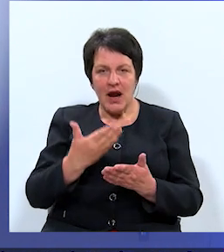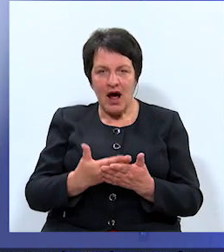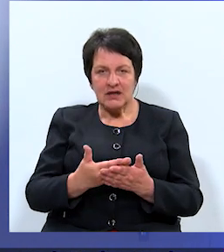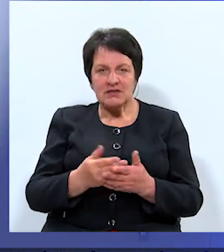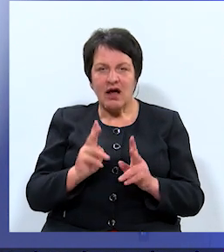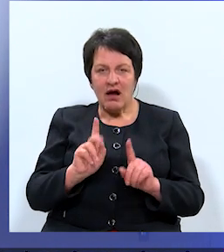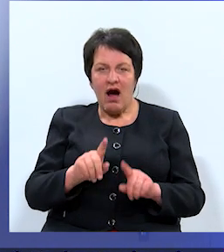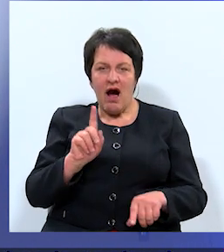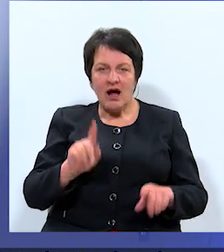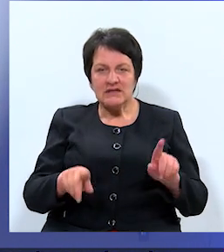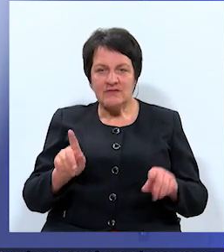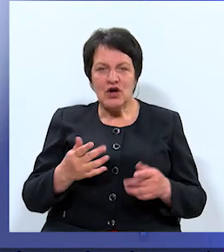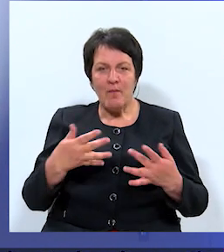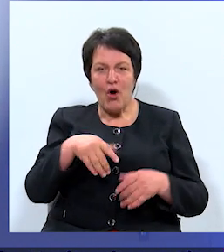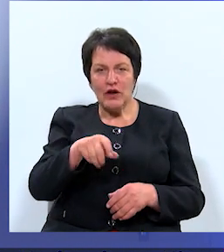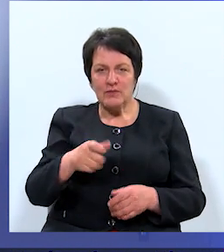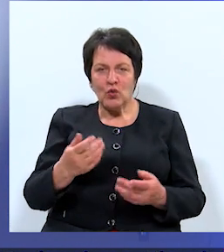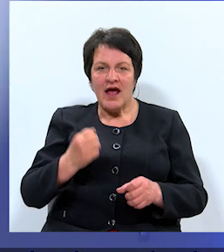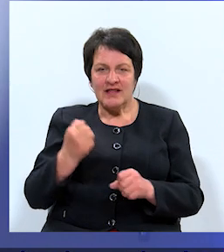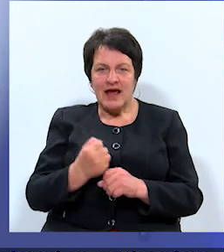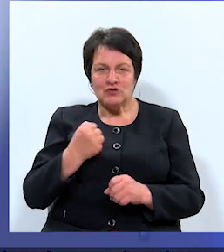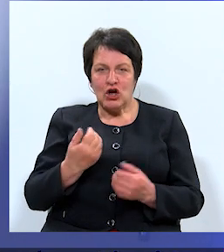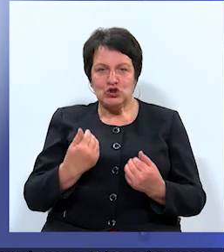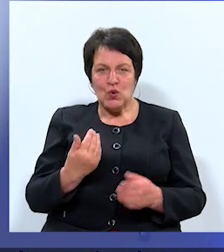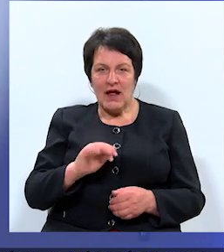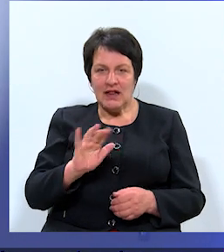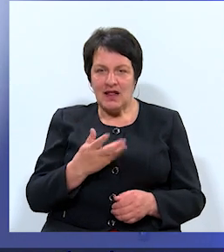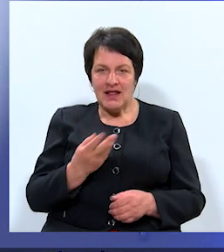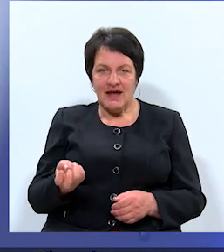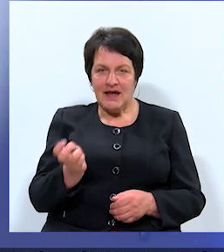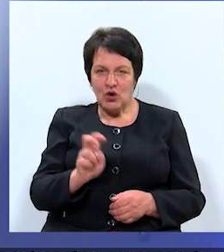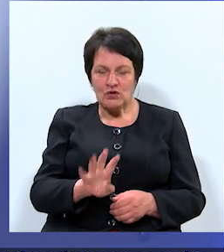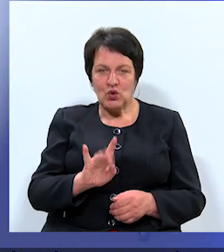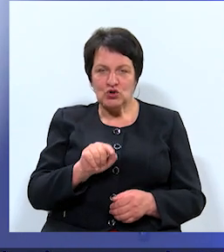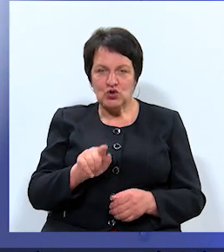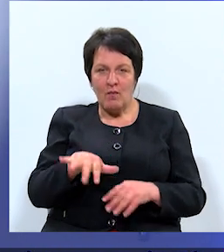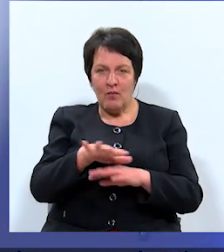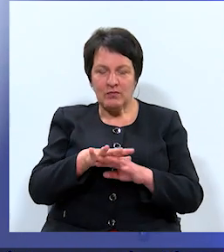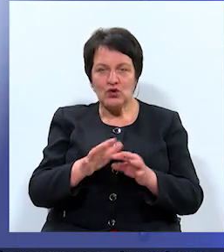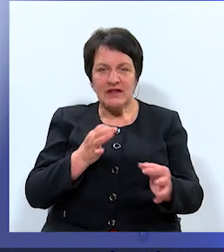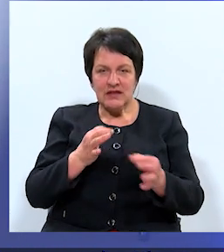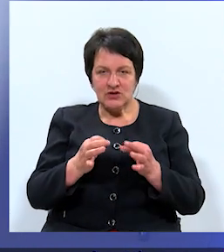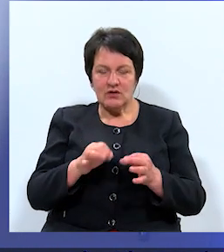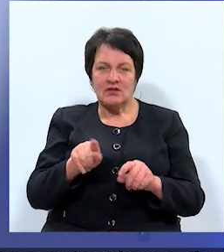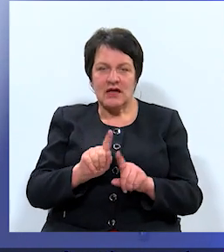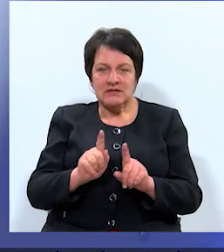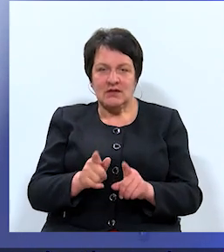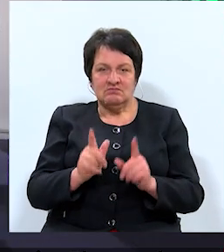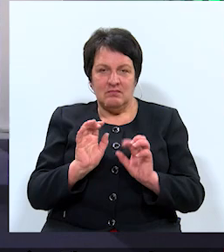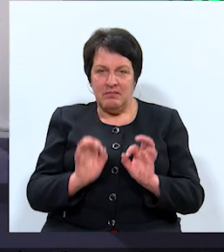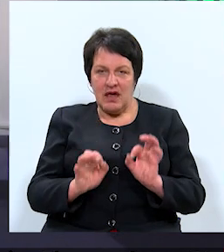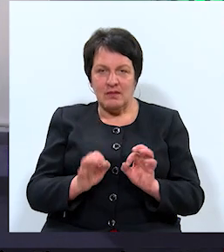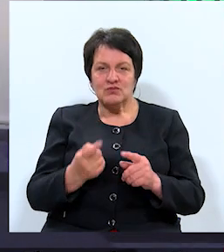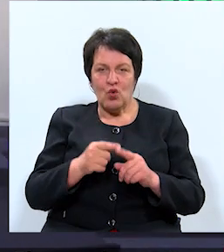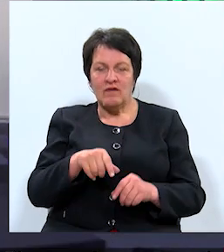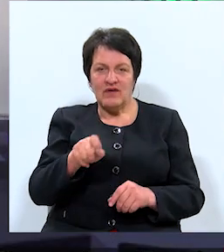ka atsevišķiem politikiem, kuri diemžēl šodien neierodas uz šo publisko diskusiju, tas ir pieņemams un viņi